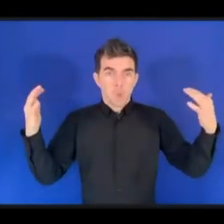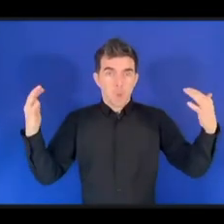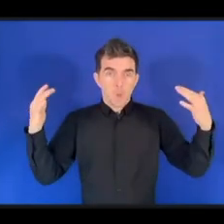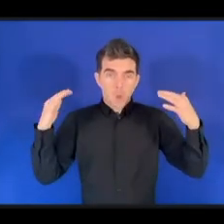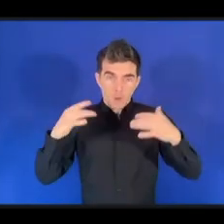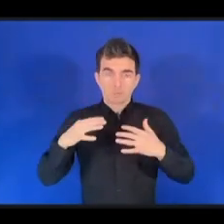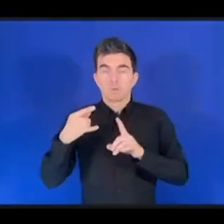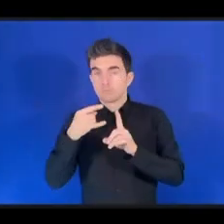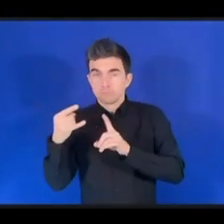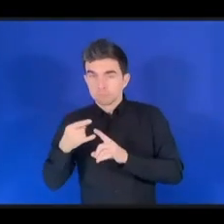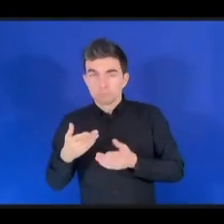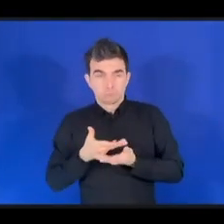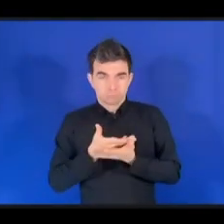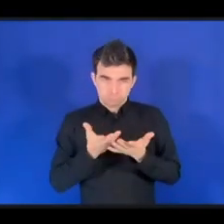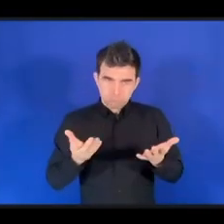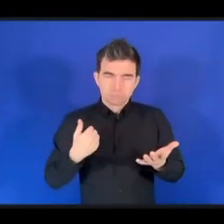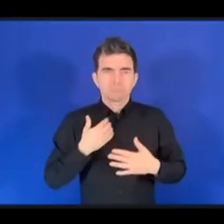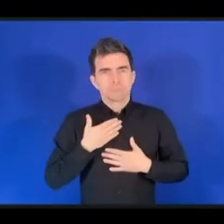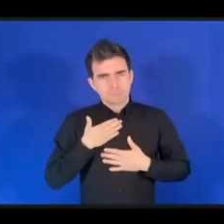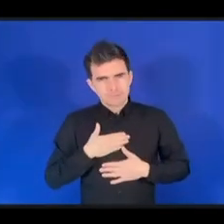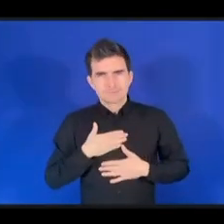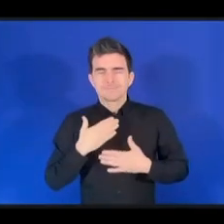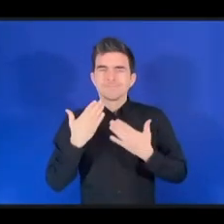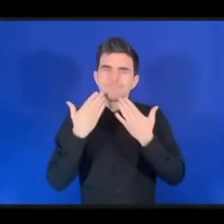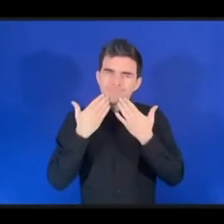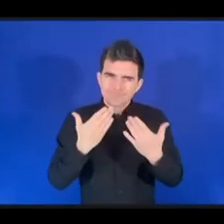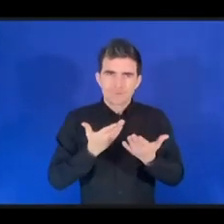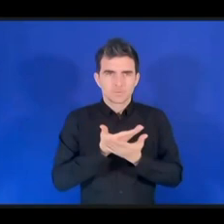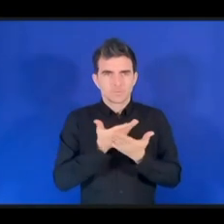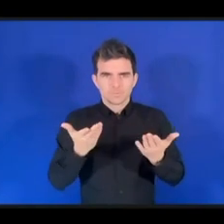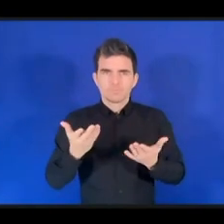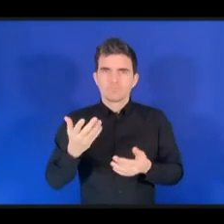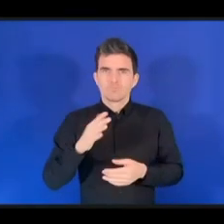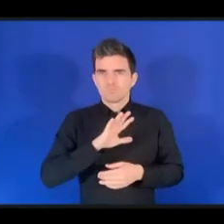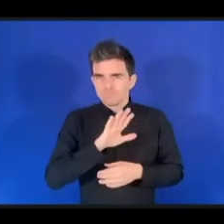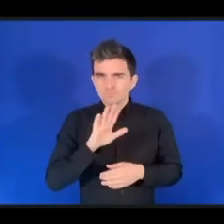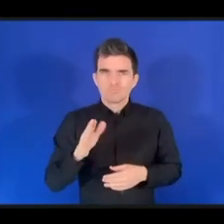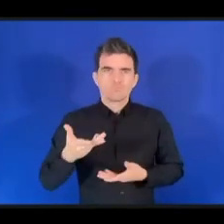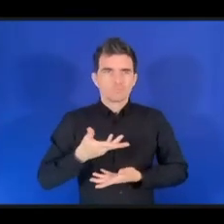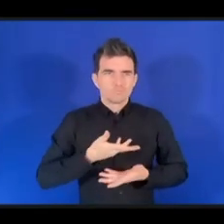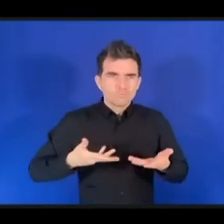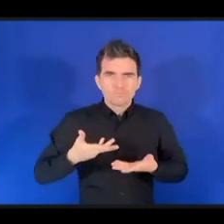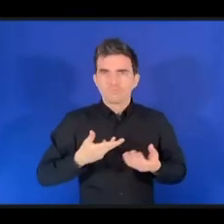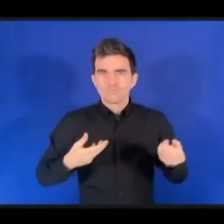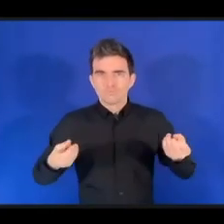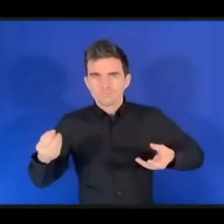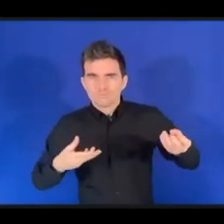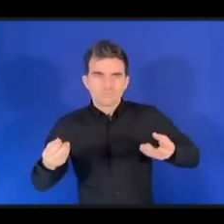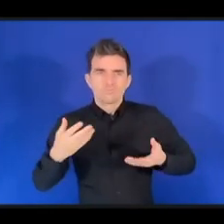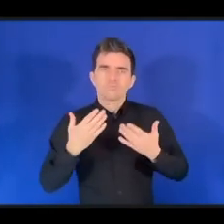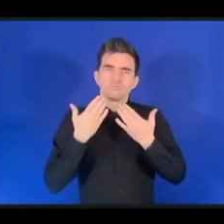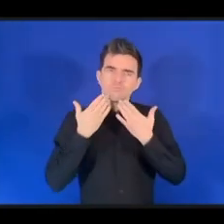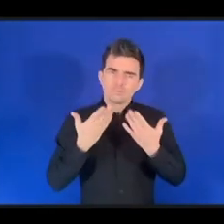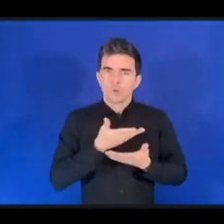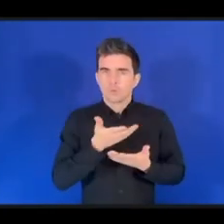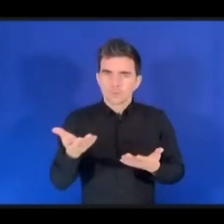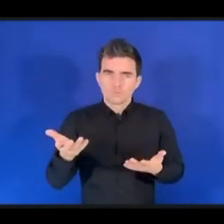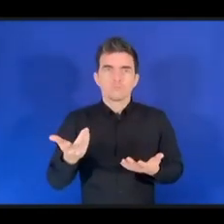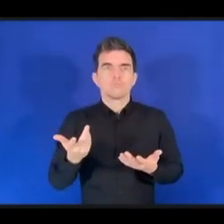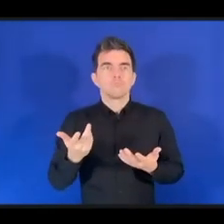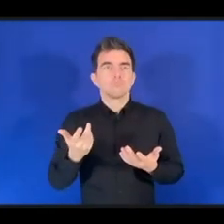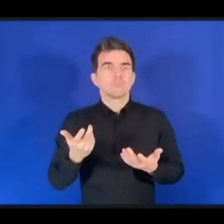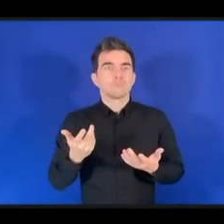активное обсуждение и спасибо за то, что вы делитесь